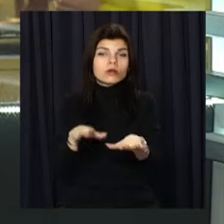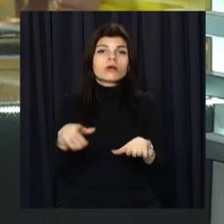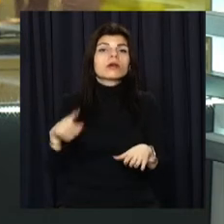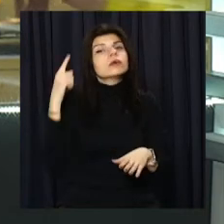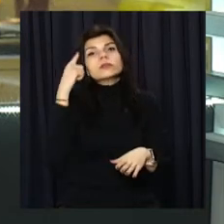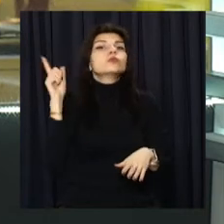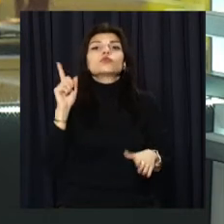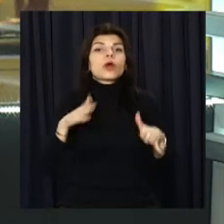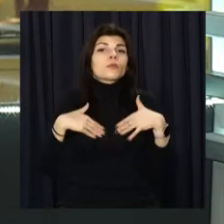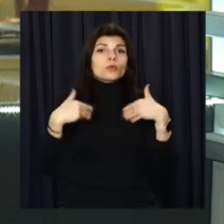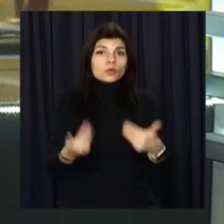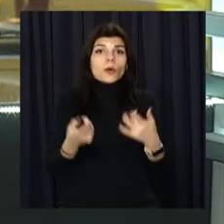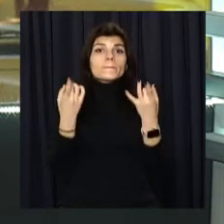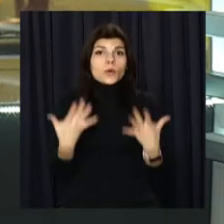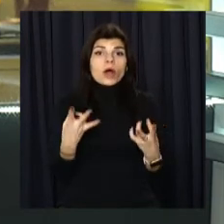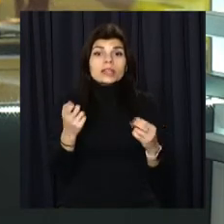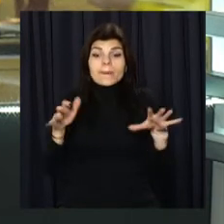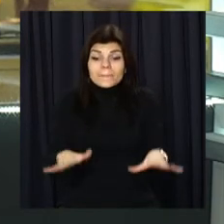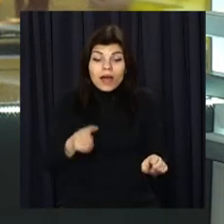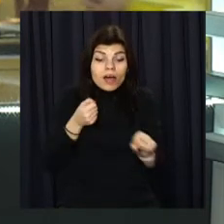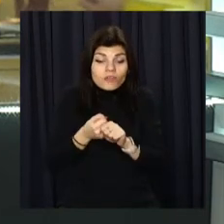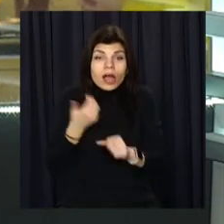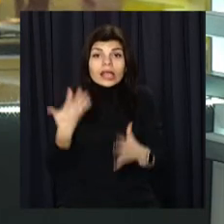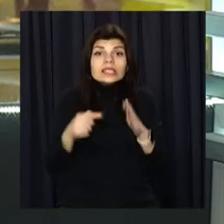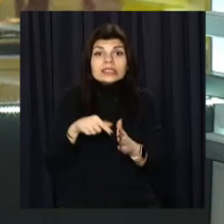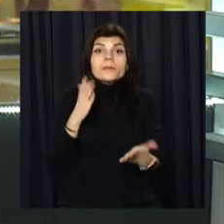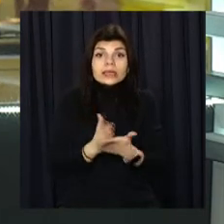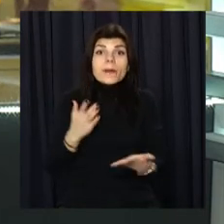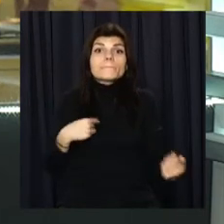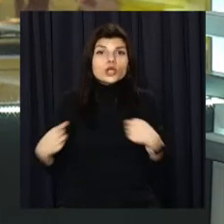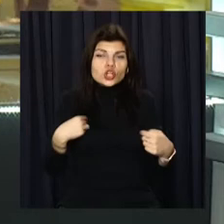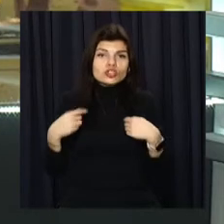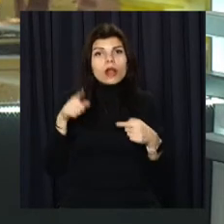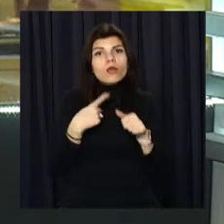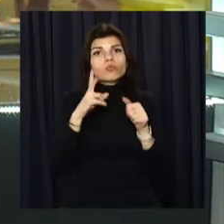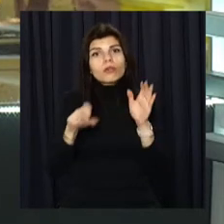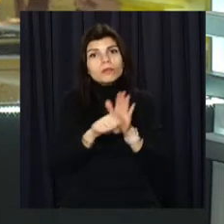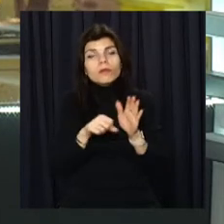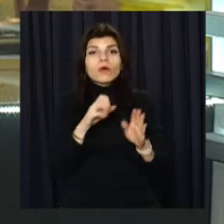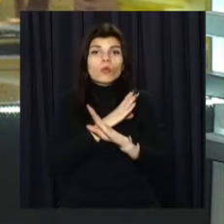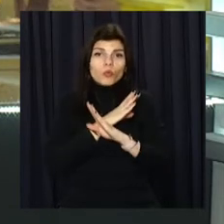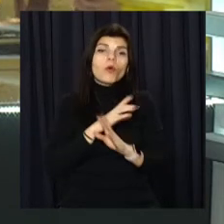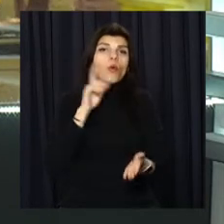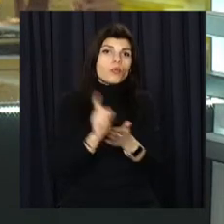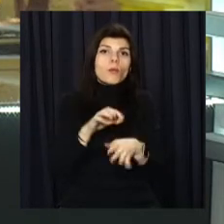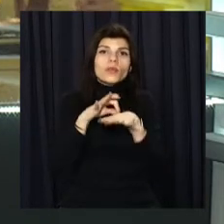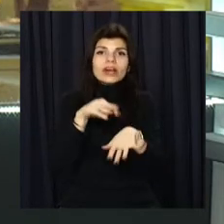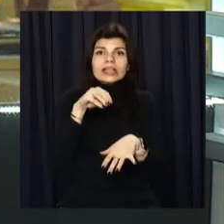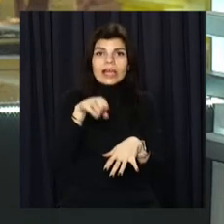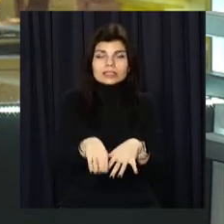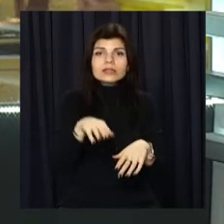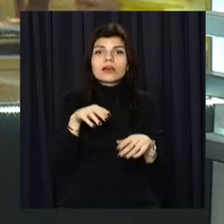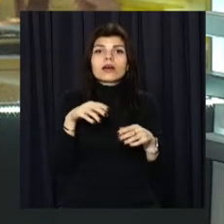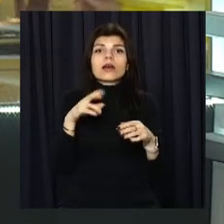документи пропонують просто на місці аварії, якщо там є постраждалі або загиблі, проводити обов'язковий тест для